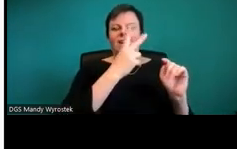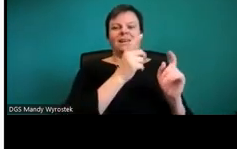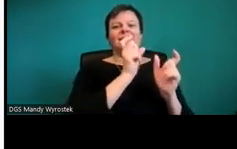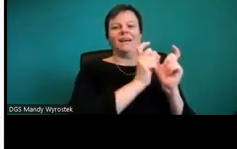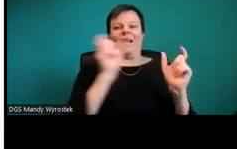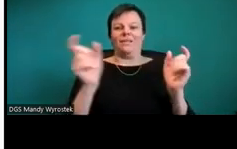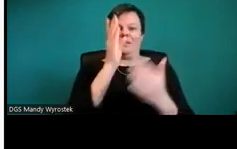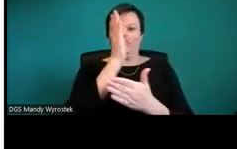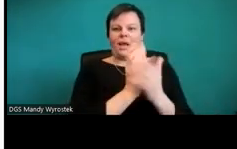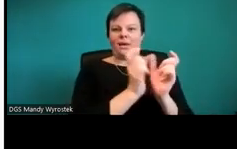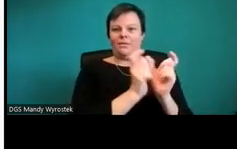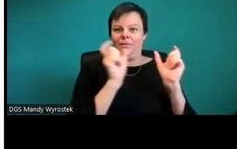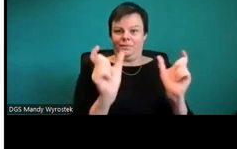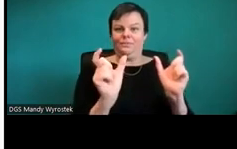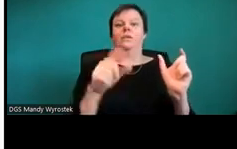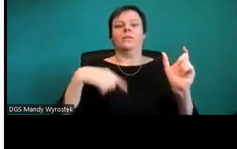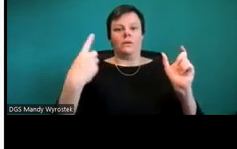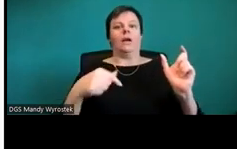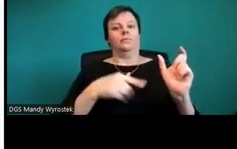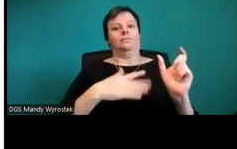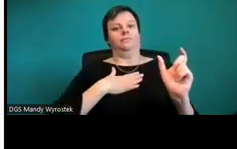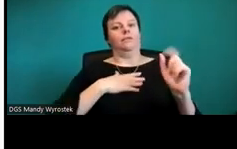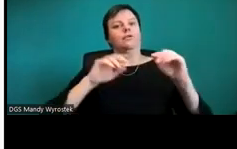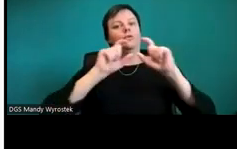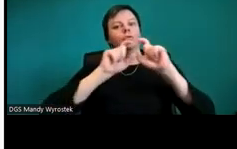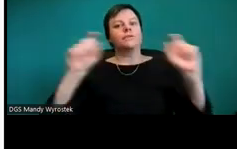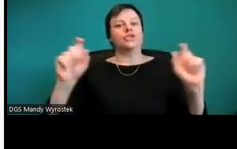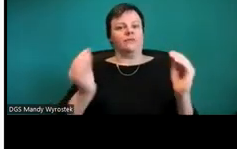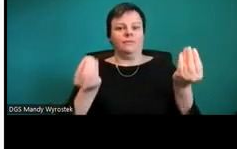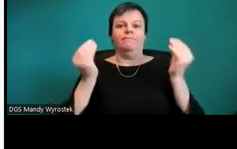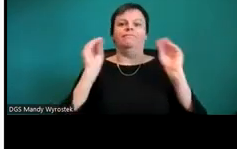Also Spalte, drei, Spalte drei.